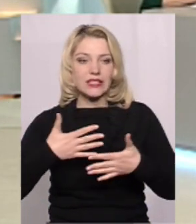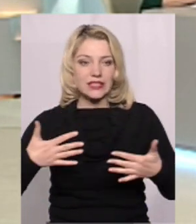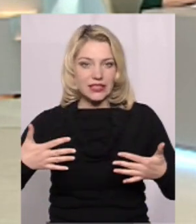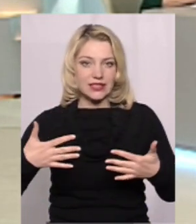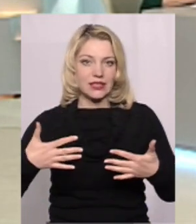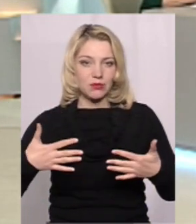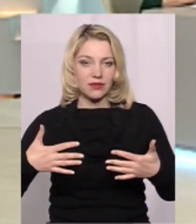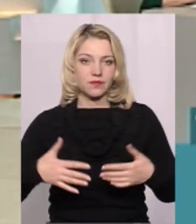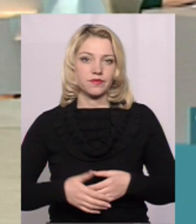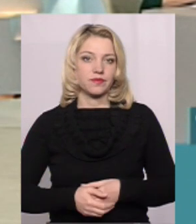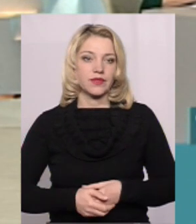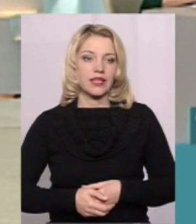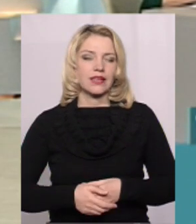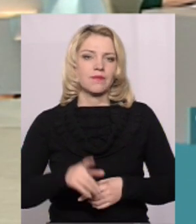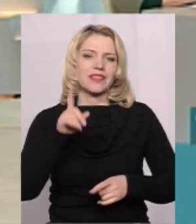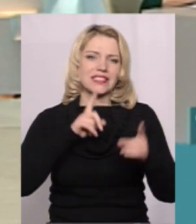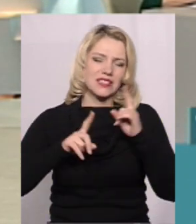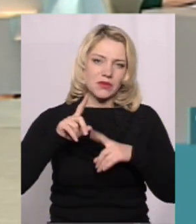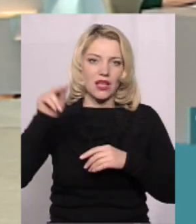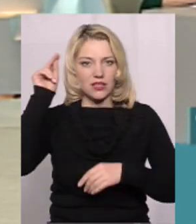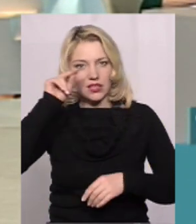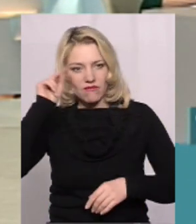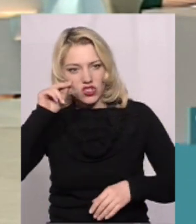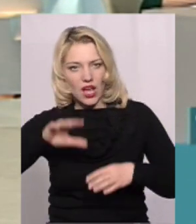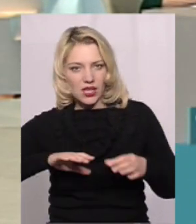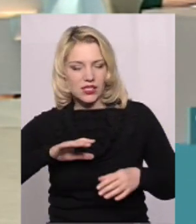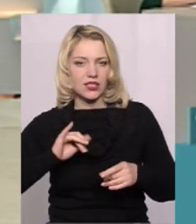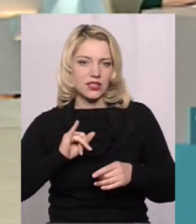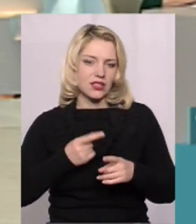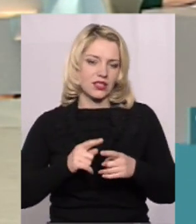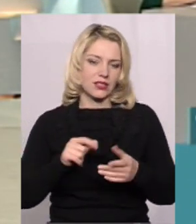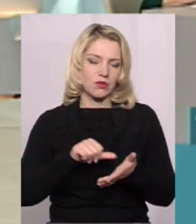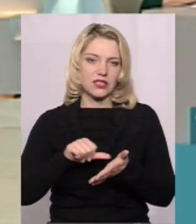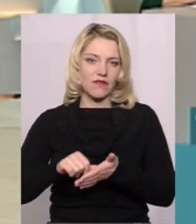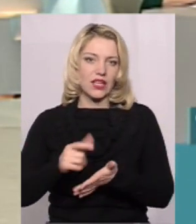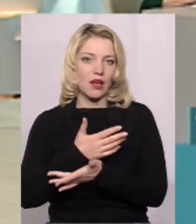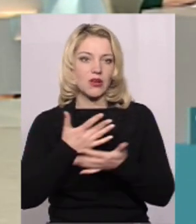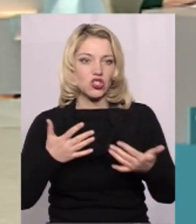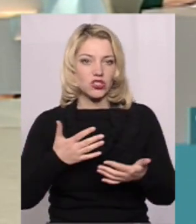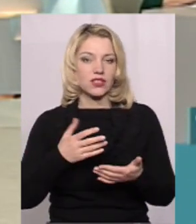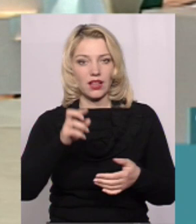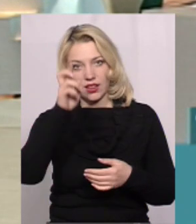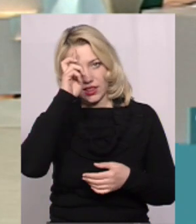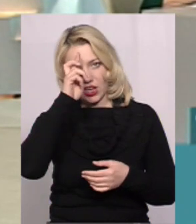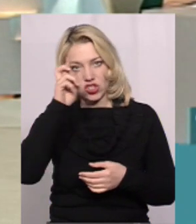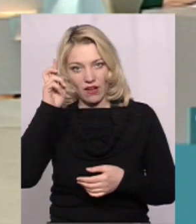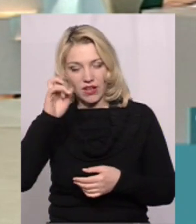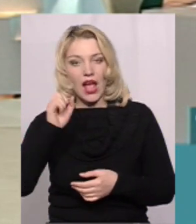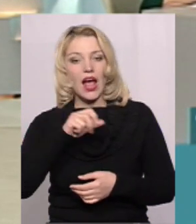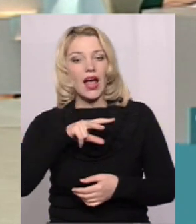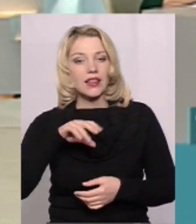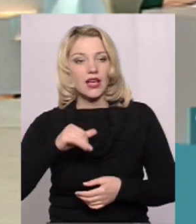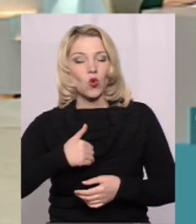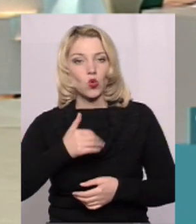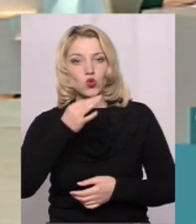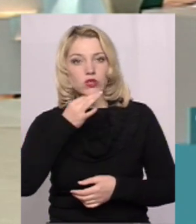роду семінарах, навчаннях, також спеціальниками інших держав Але хочу